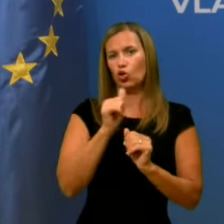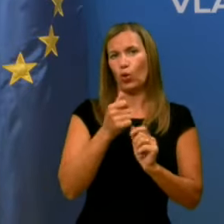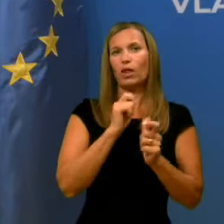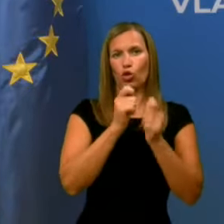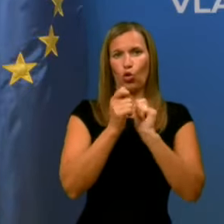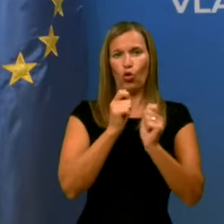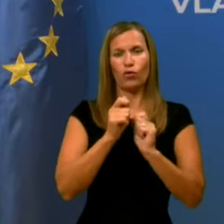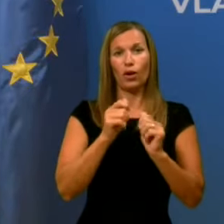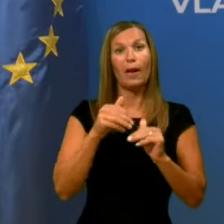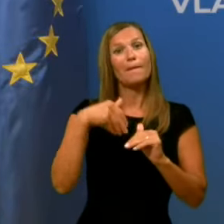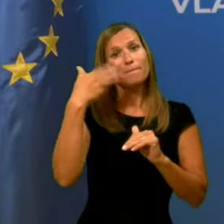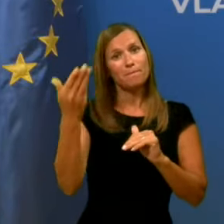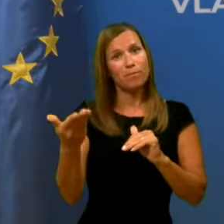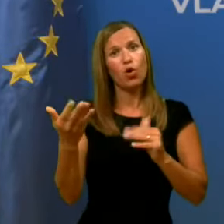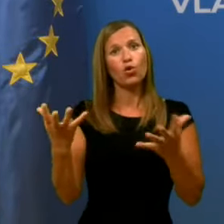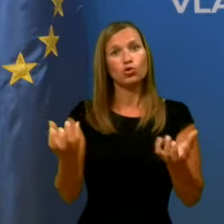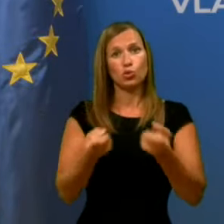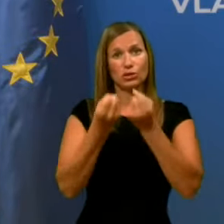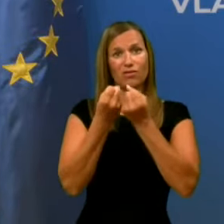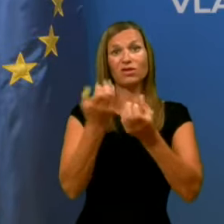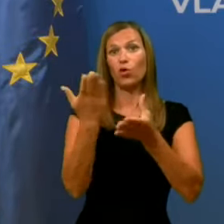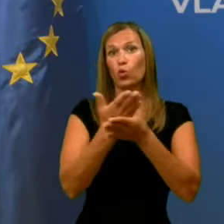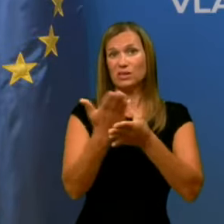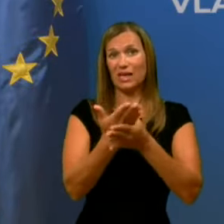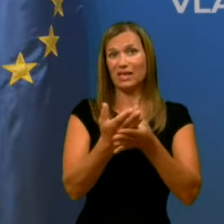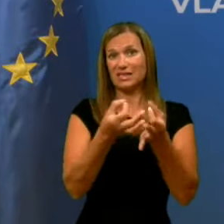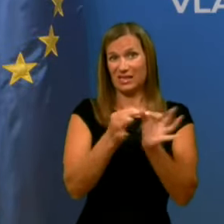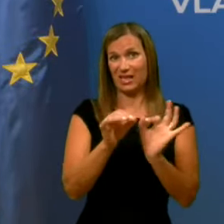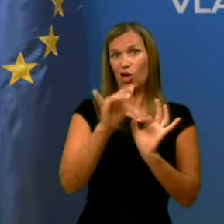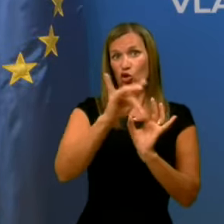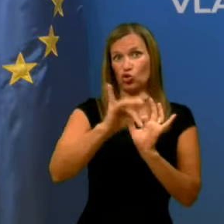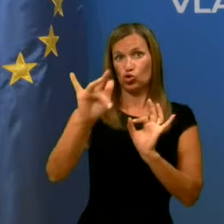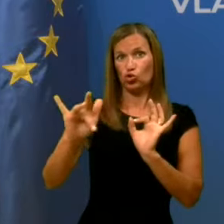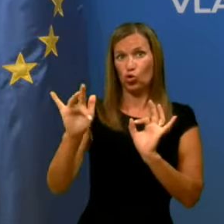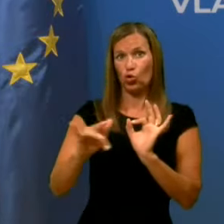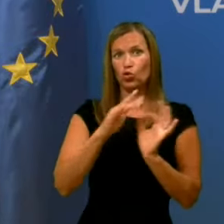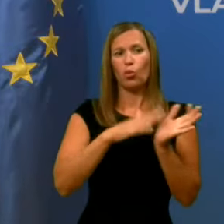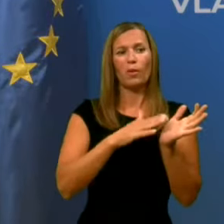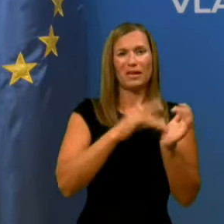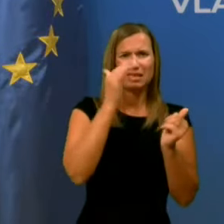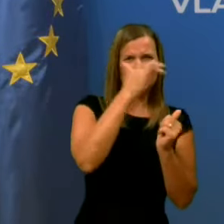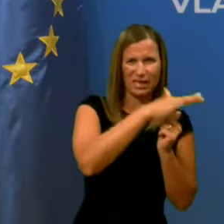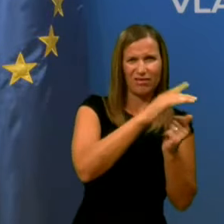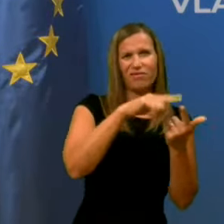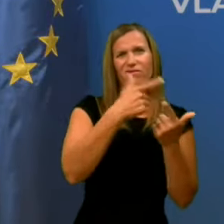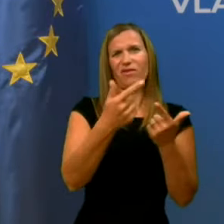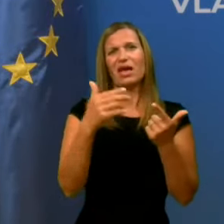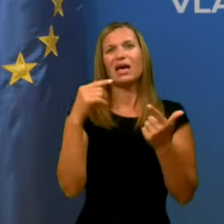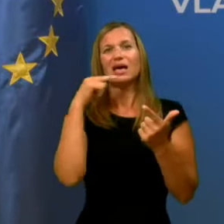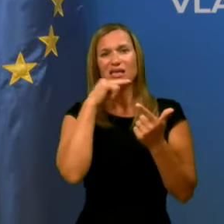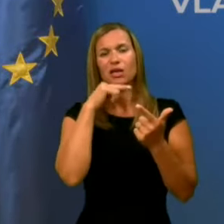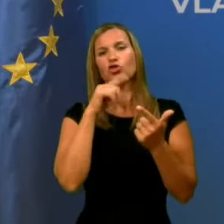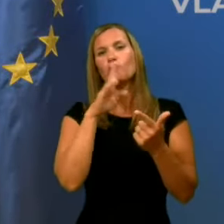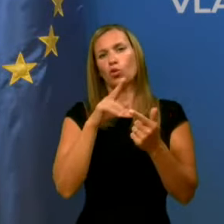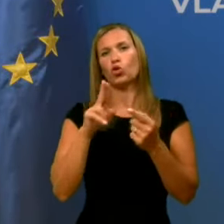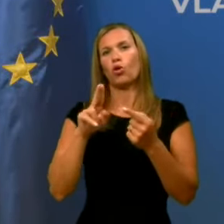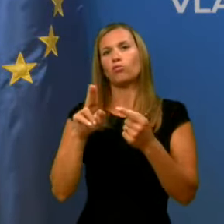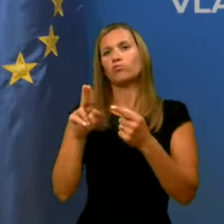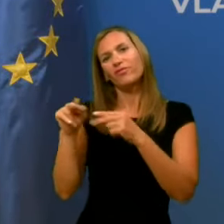sveda po vzpostavitvi teh ustreznih con, se pravi sive in rdeče, vrni nazaj v dom.